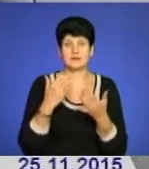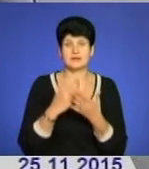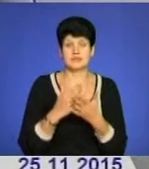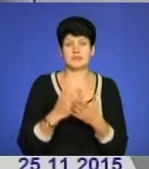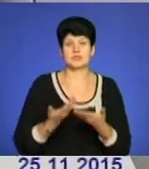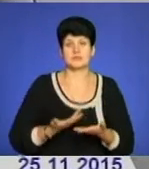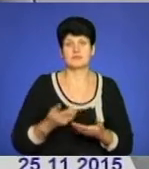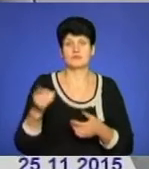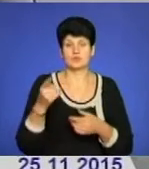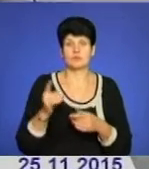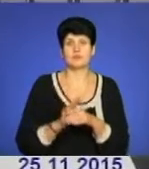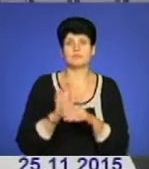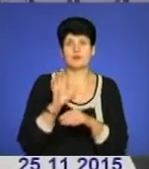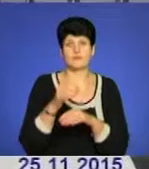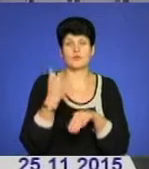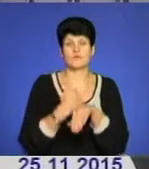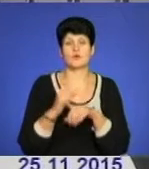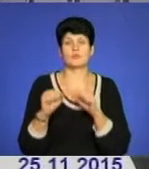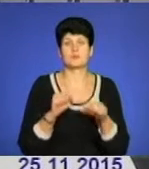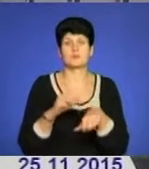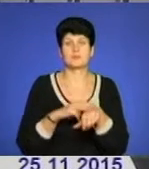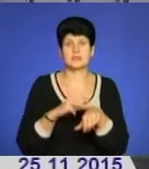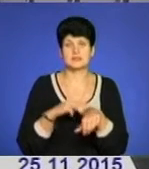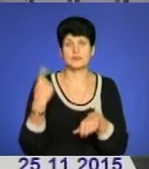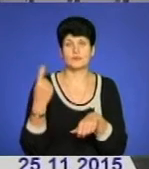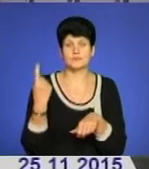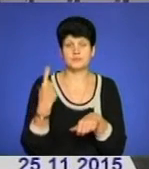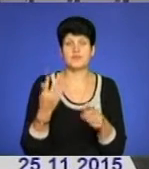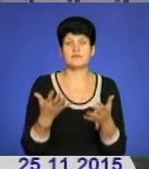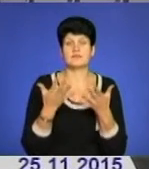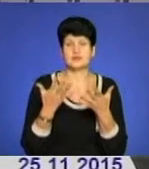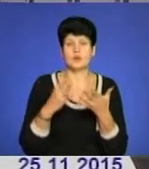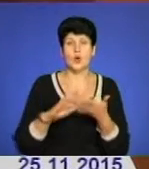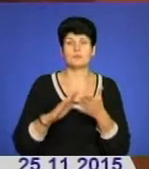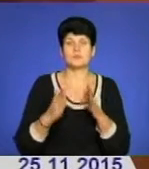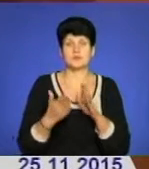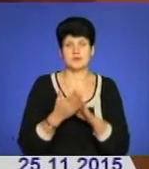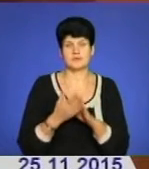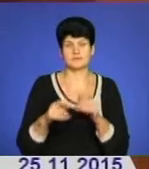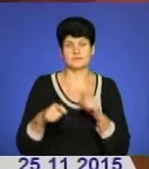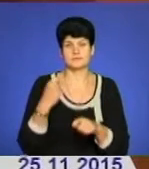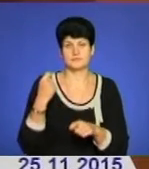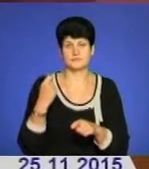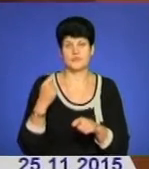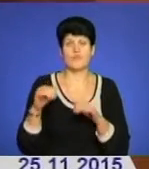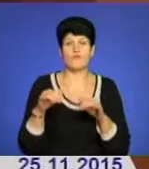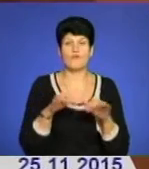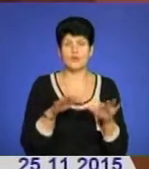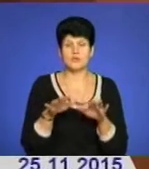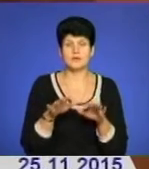Тернополя, доправлено до головного управління поліції в області для з'ясування обставин злочину. В ході проведення оперативно